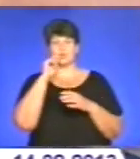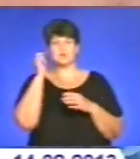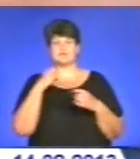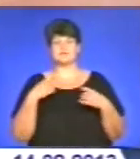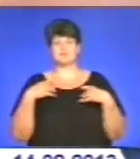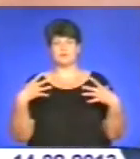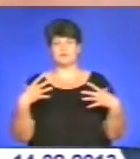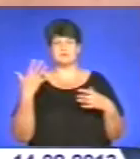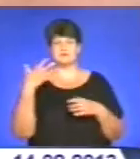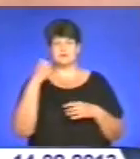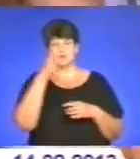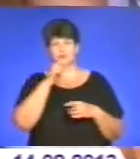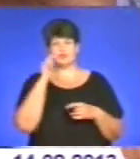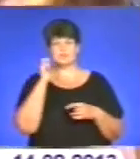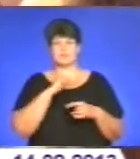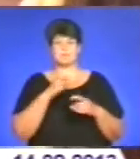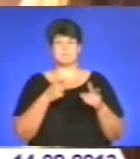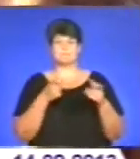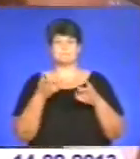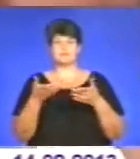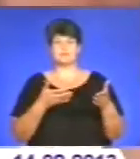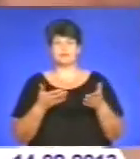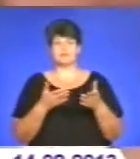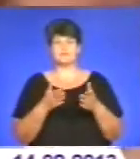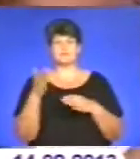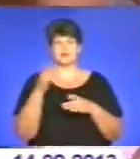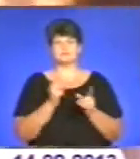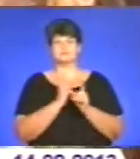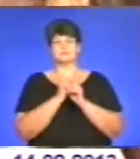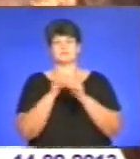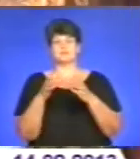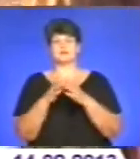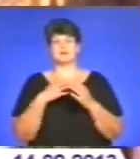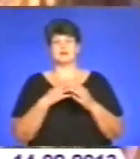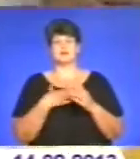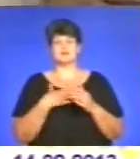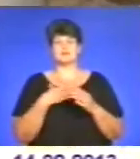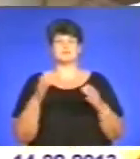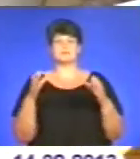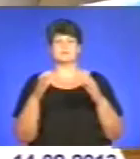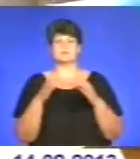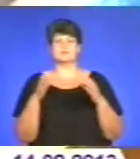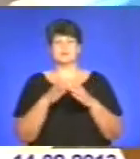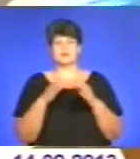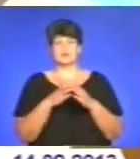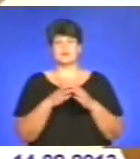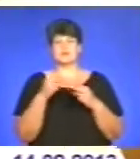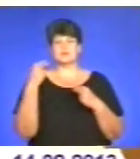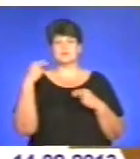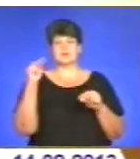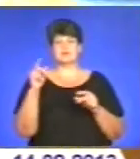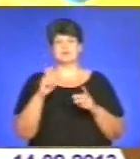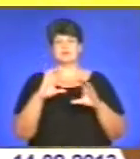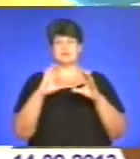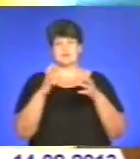-річчя українського біатлону. Прапор супроводжуватиме нашу збірну на подіуми етапів Кубка світу, Чемпіонатів